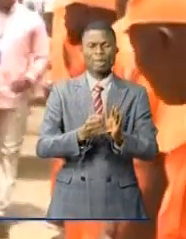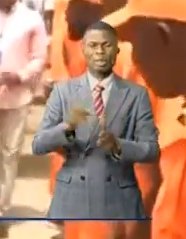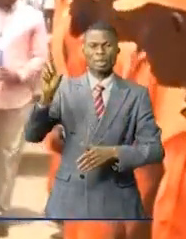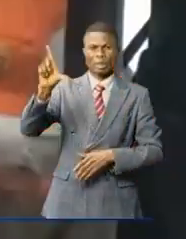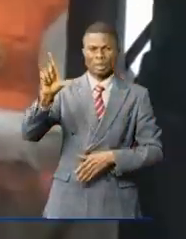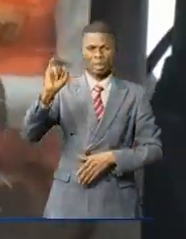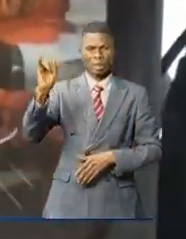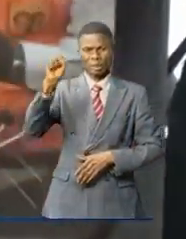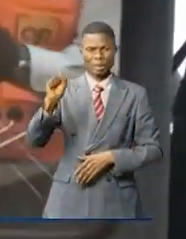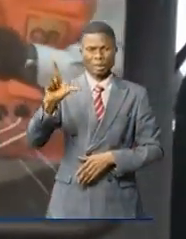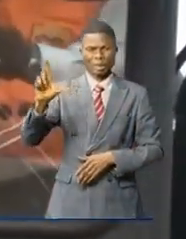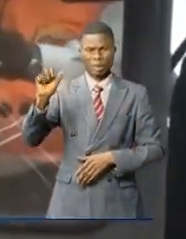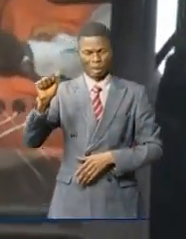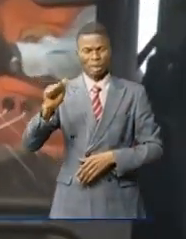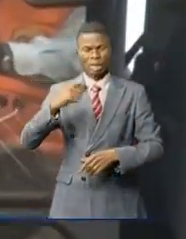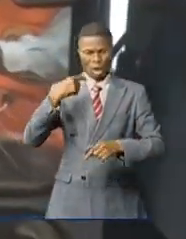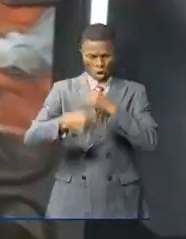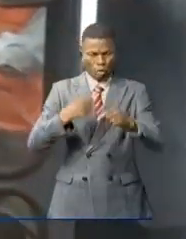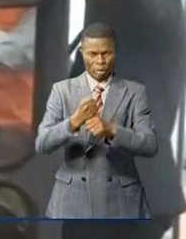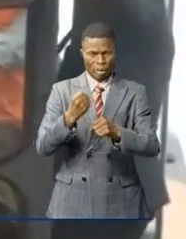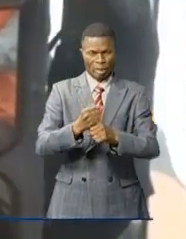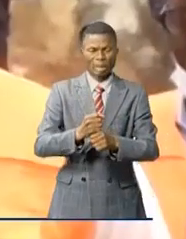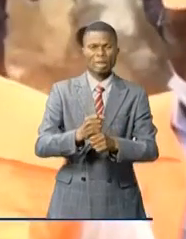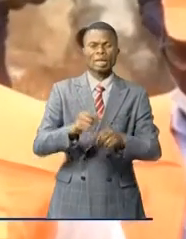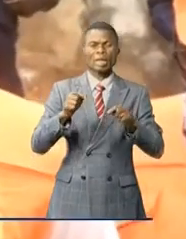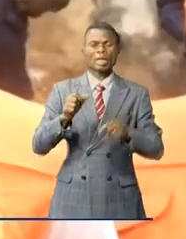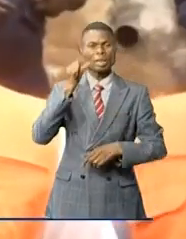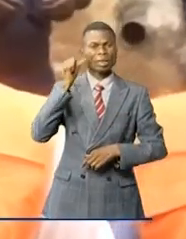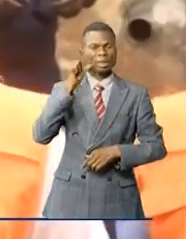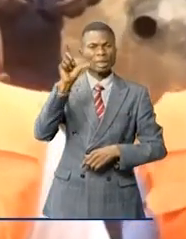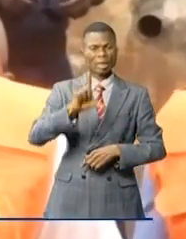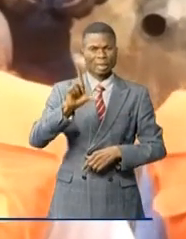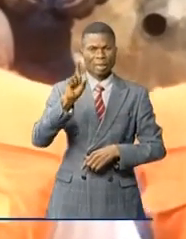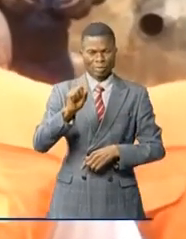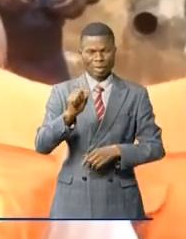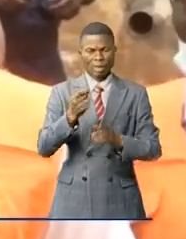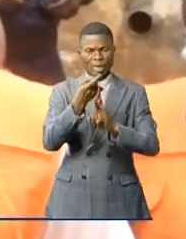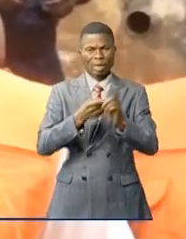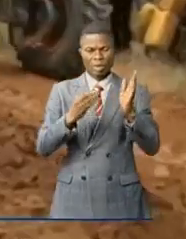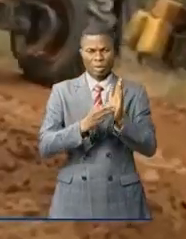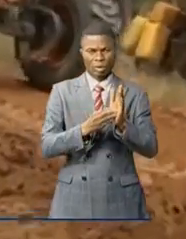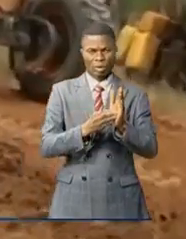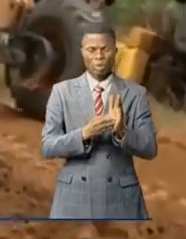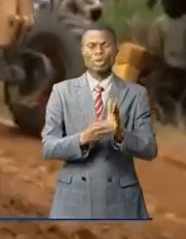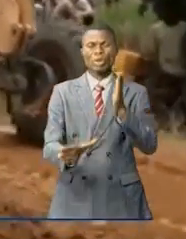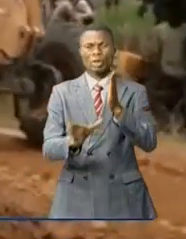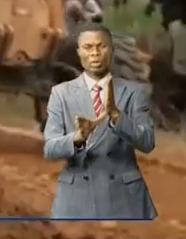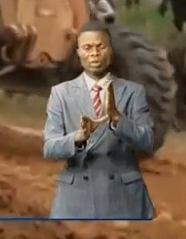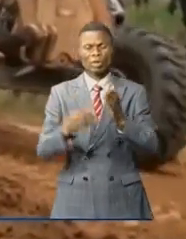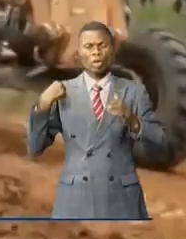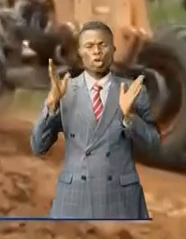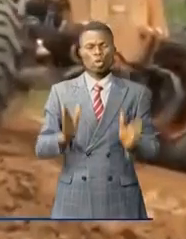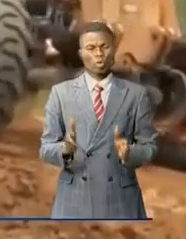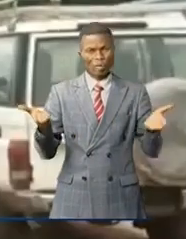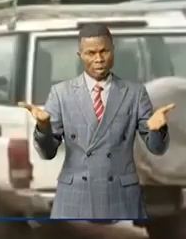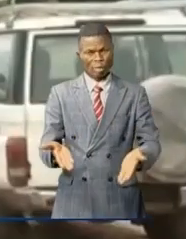Le lancement a eu lieu ce lundi 20 septembre 2021 à l'Isala sous le haut patronage du vice-gouverneur et gouverneur intérimaire de la